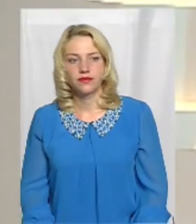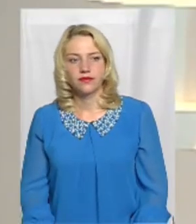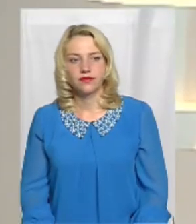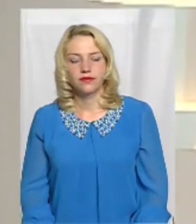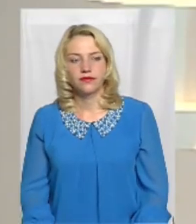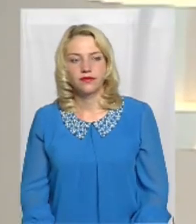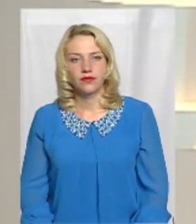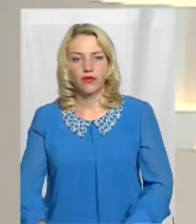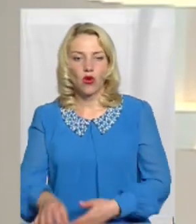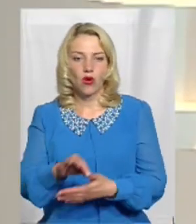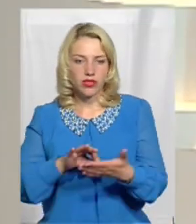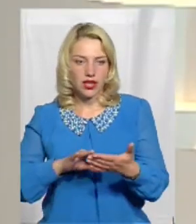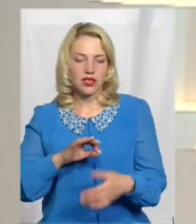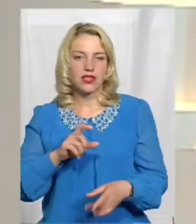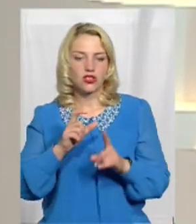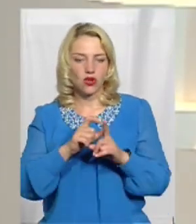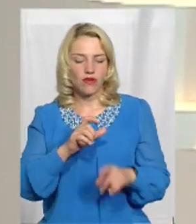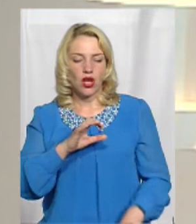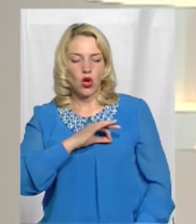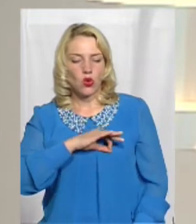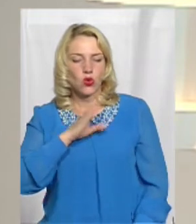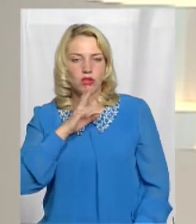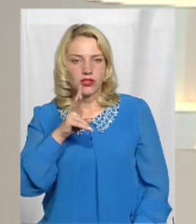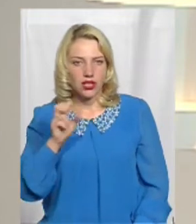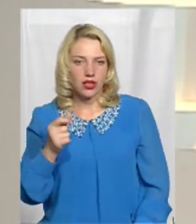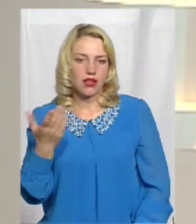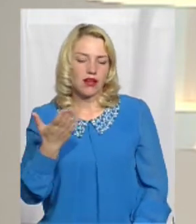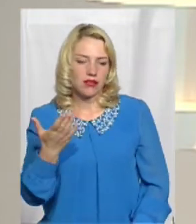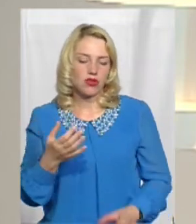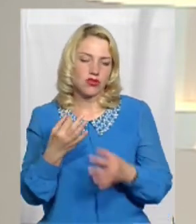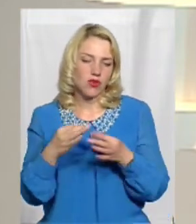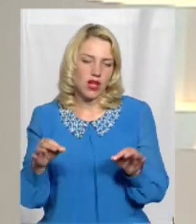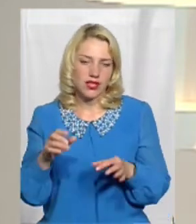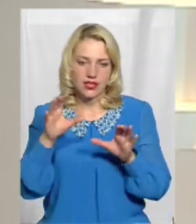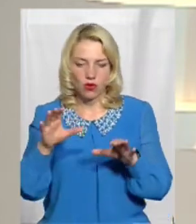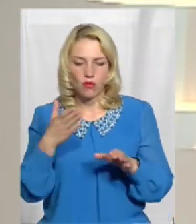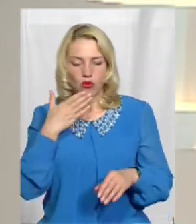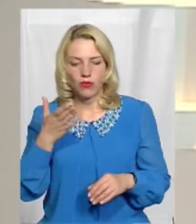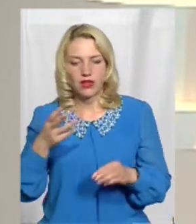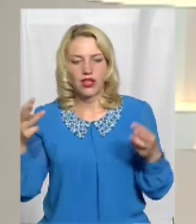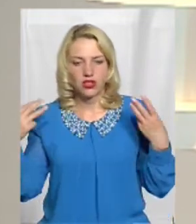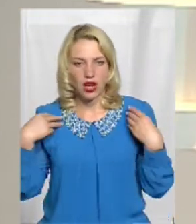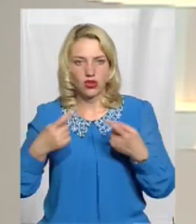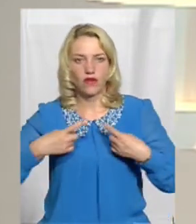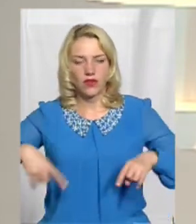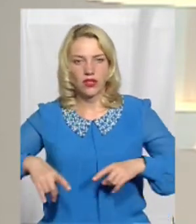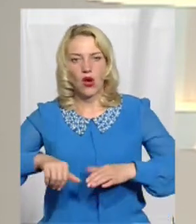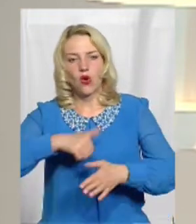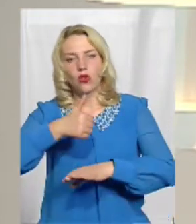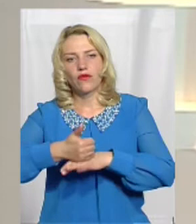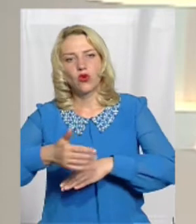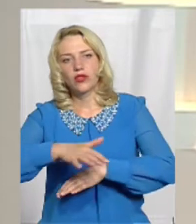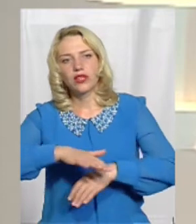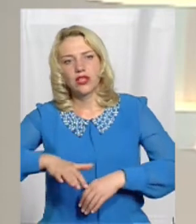І одразу ж слово юристі Що дозволяє закон, нам прокоментувала начальниця відділу головного територіального